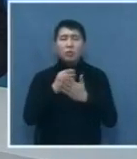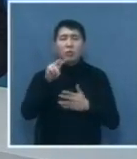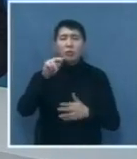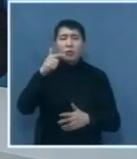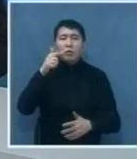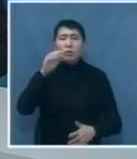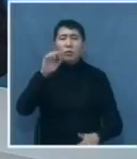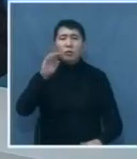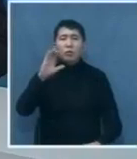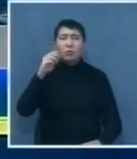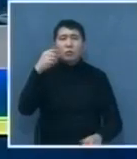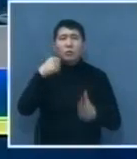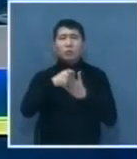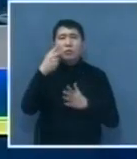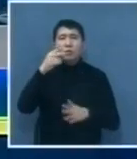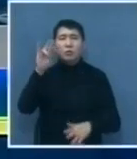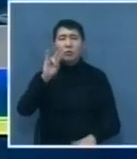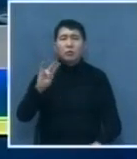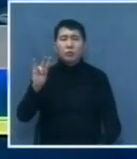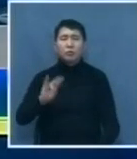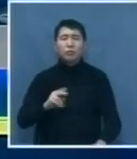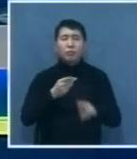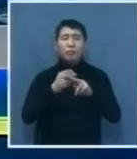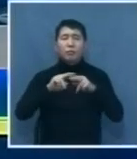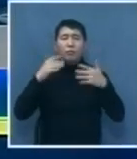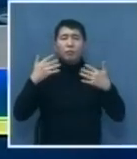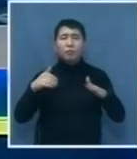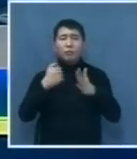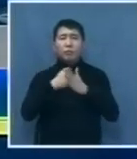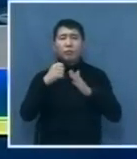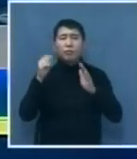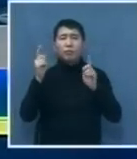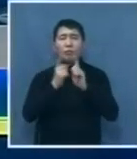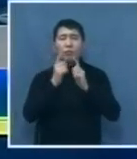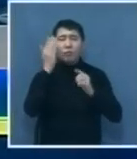ноября. Поддержим наших. На этом у нас все. До встречи в эфире.